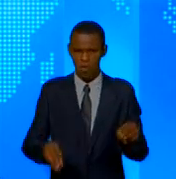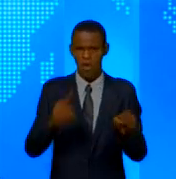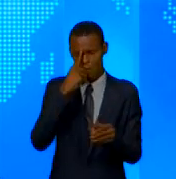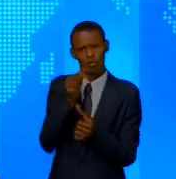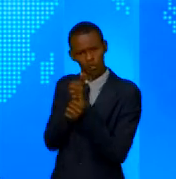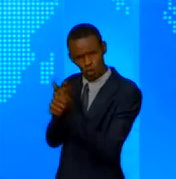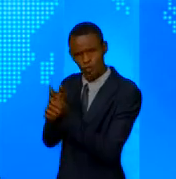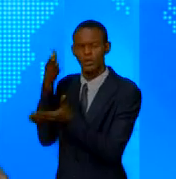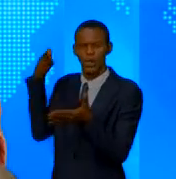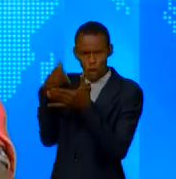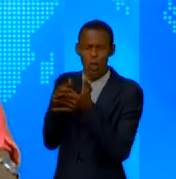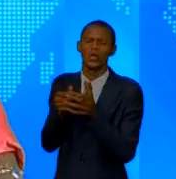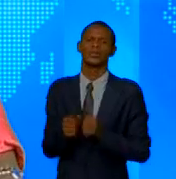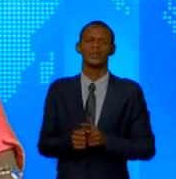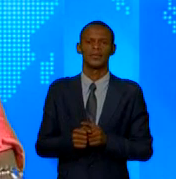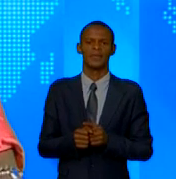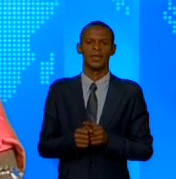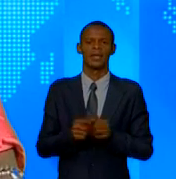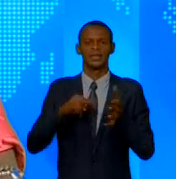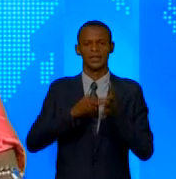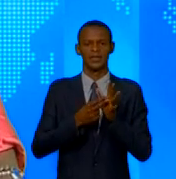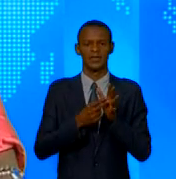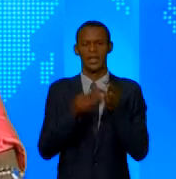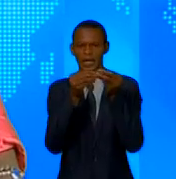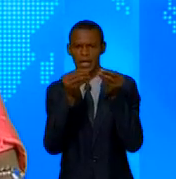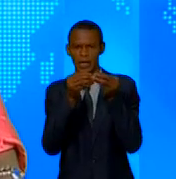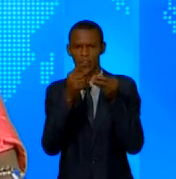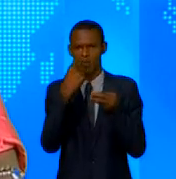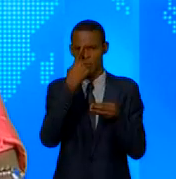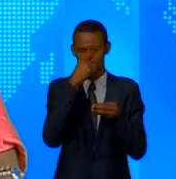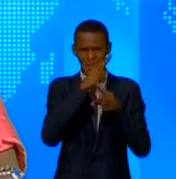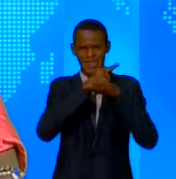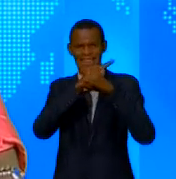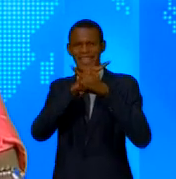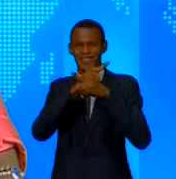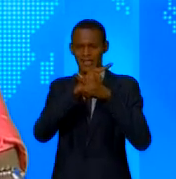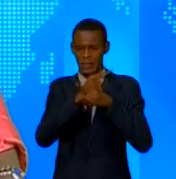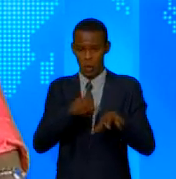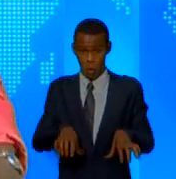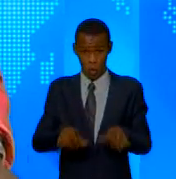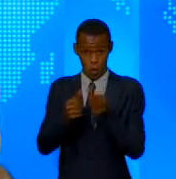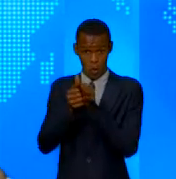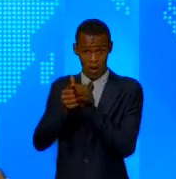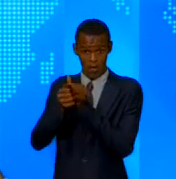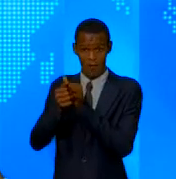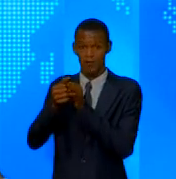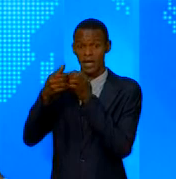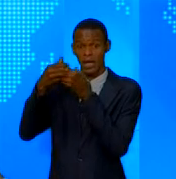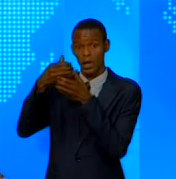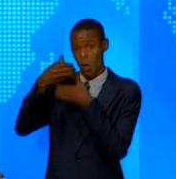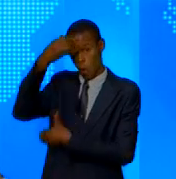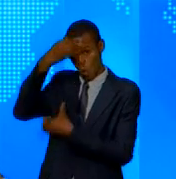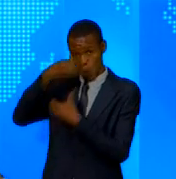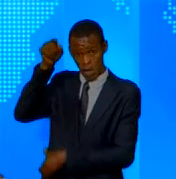Réunion, des organes de défense et de sécurité de la RDC et du Rwanda, qui s'étaient nuisées à Kinshasa. Les représentants des deux délégations,